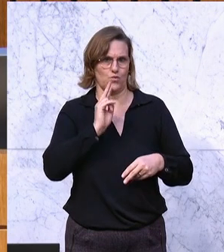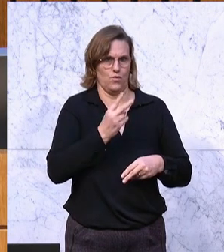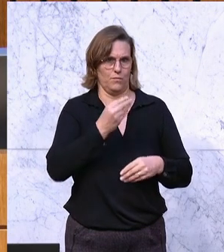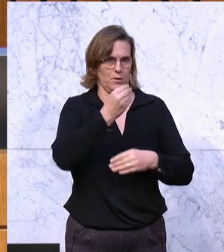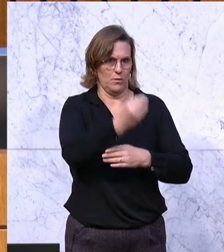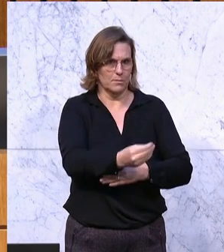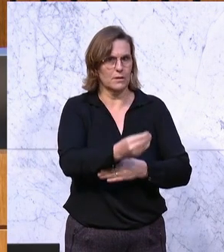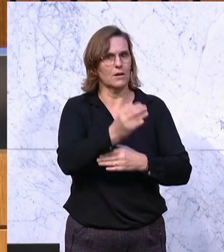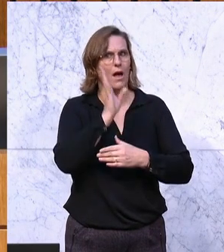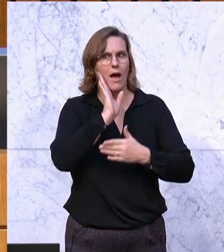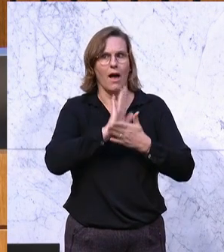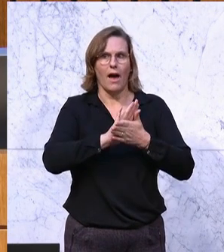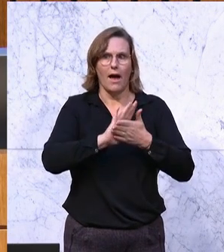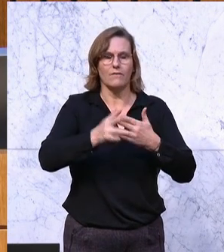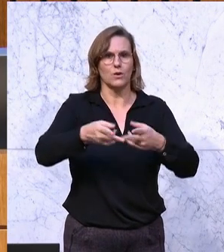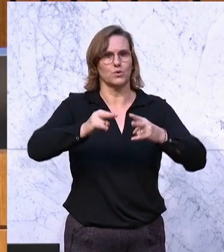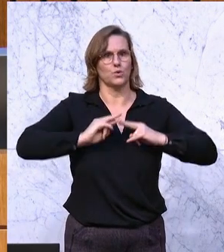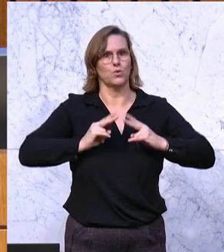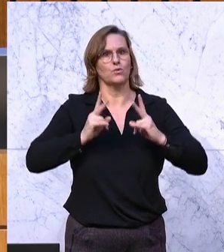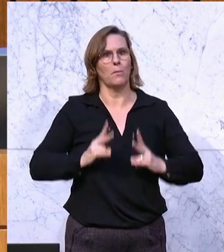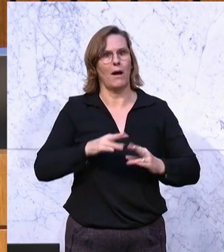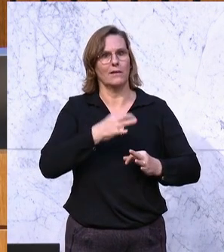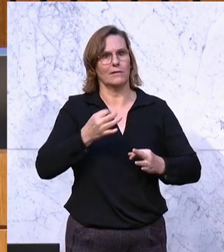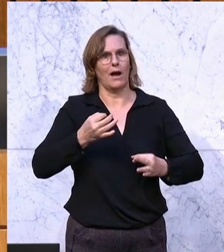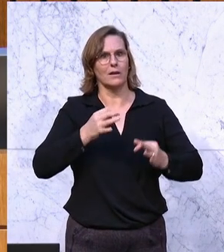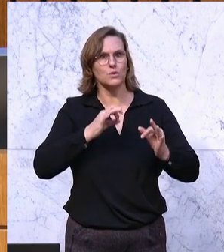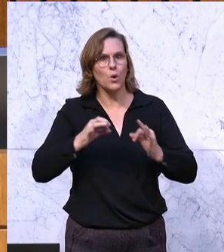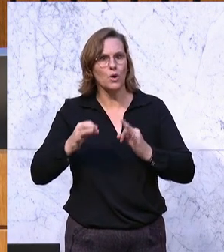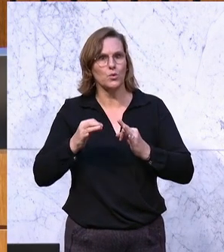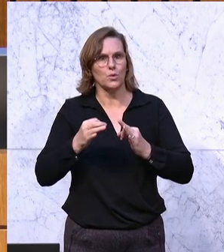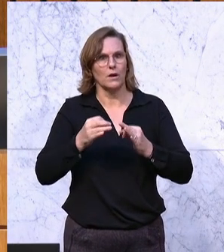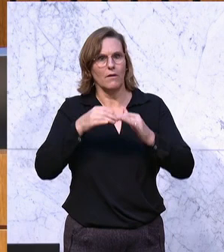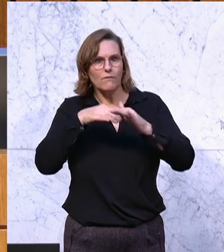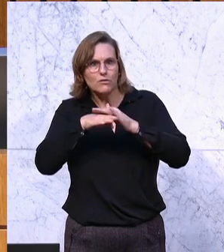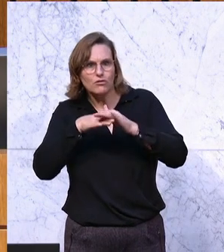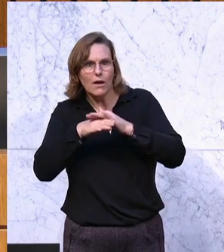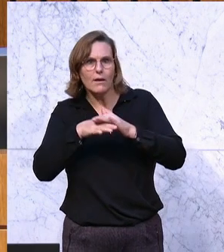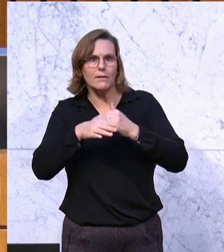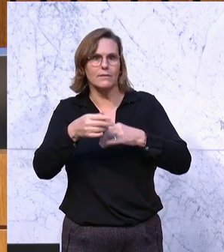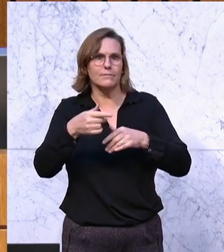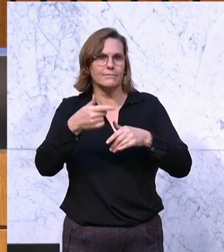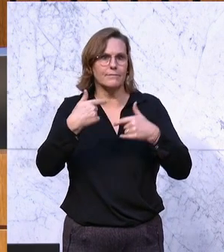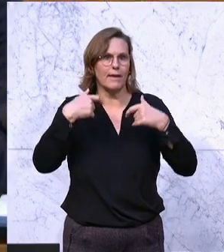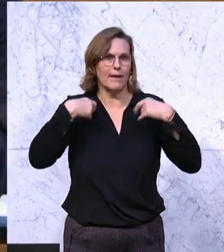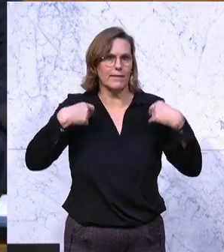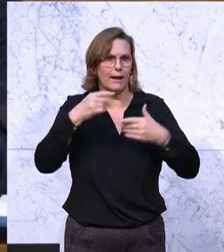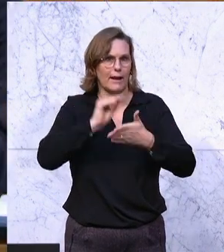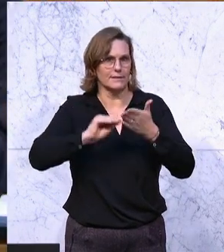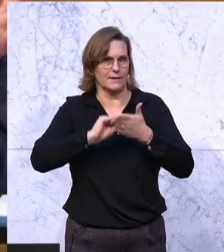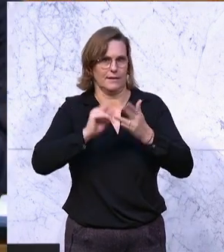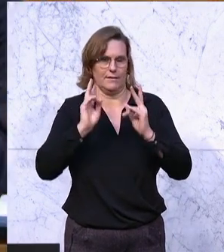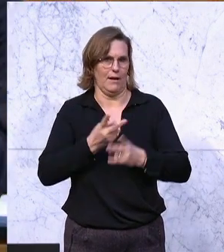Tagesordnung überzugehen, sich vor dem Generalsekretär zu verstecken, kann nicht der Weg sein. Und um es mit den Worten eines ehemaligen